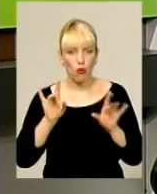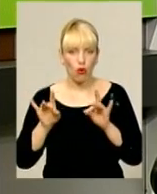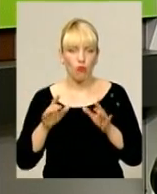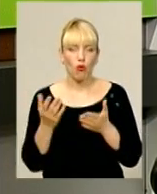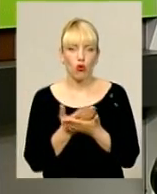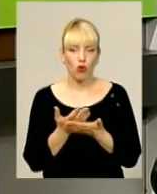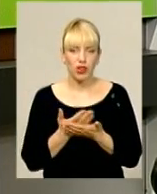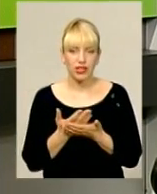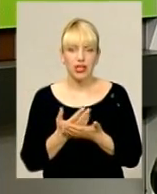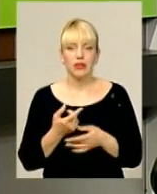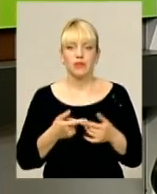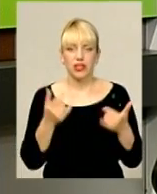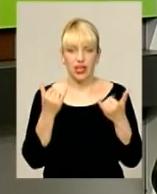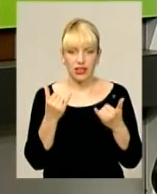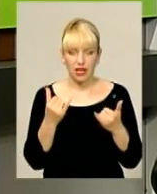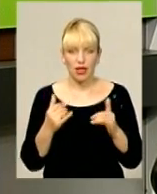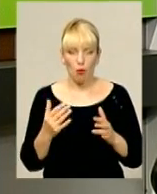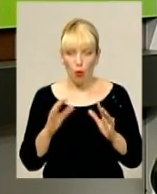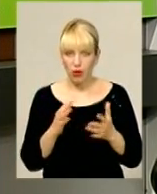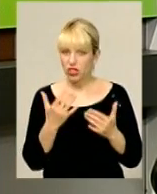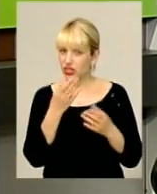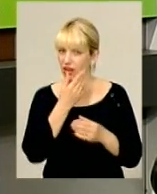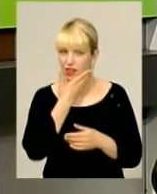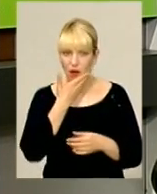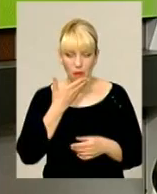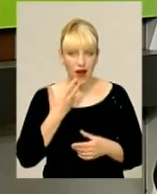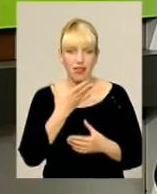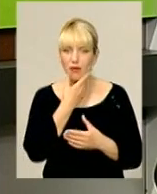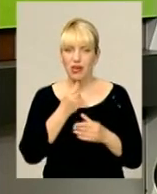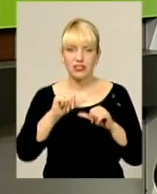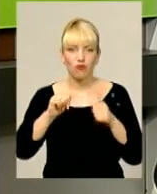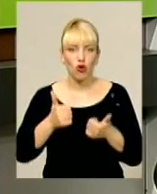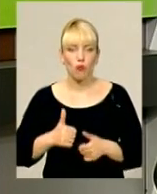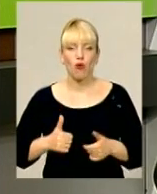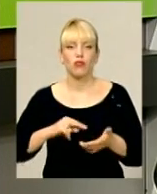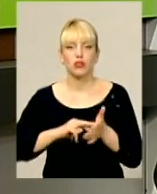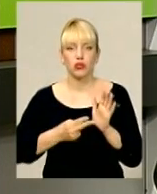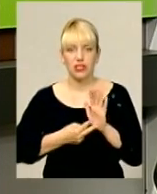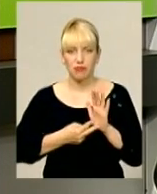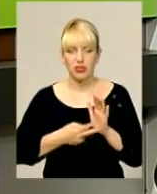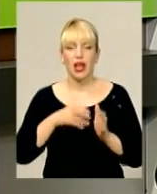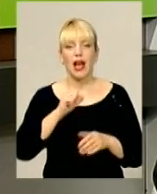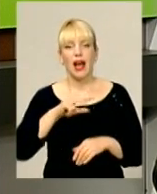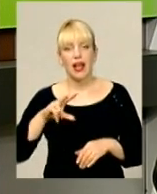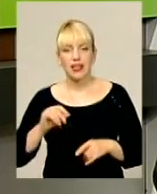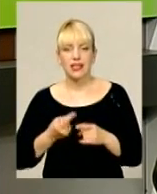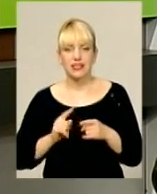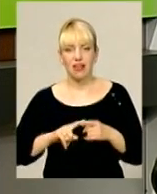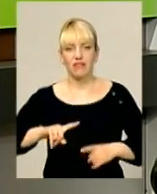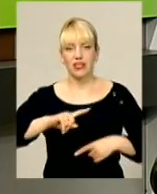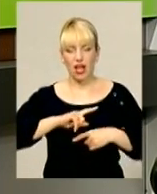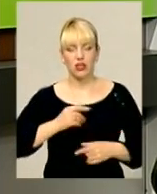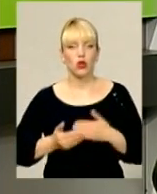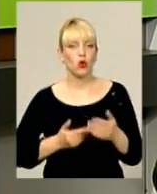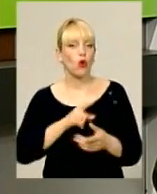на жаль, на даний момент його, звичайно, ще немає, тому що не сформована ще до кінця концепція. Але цей фінальний крок,